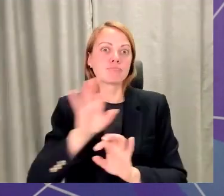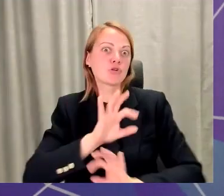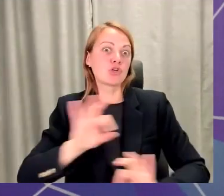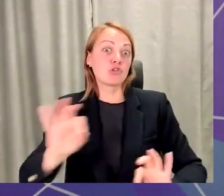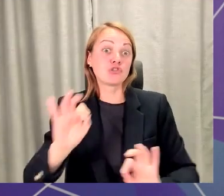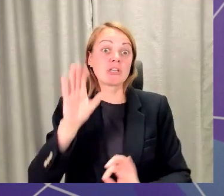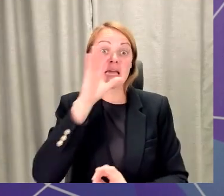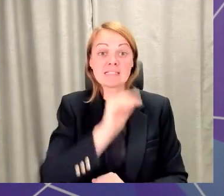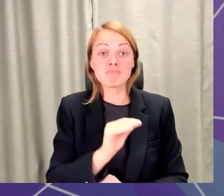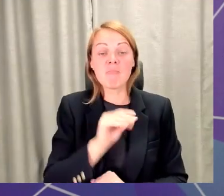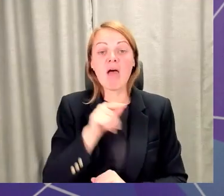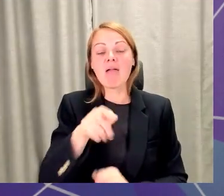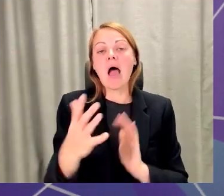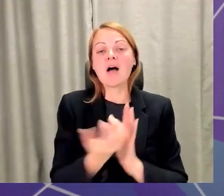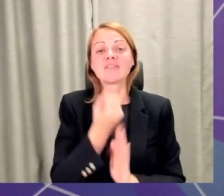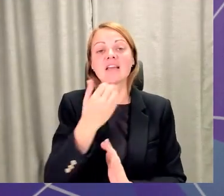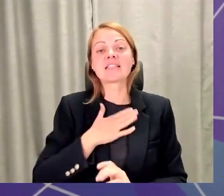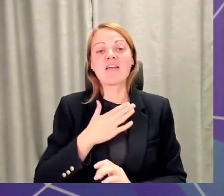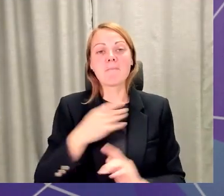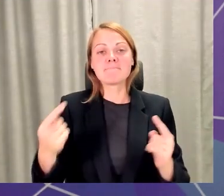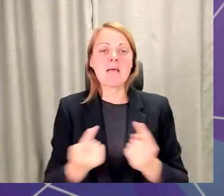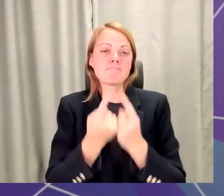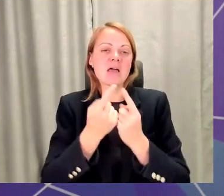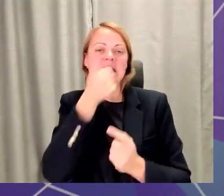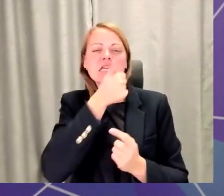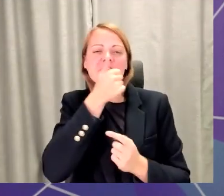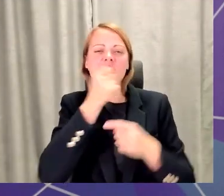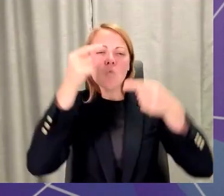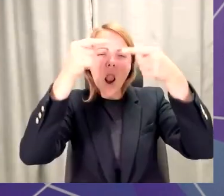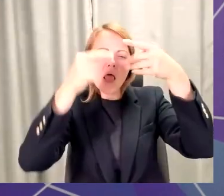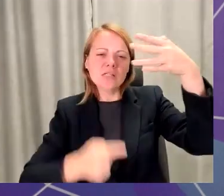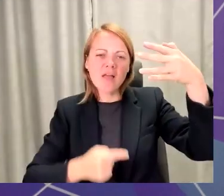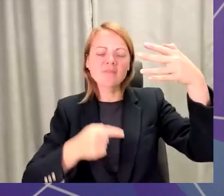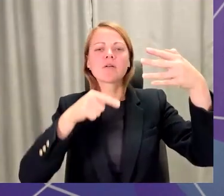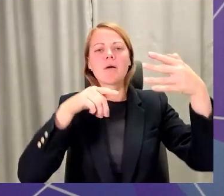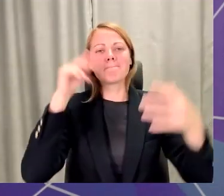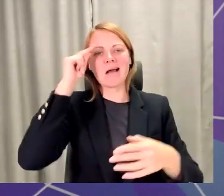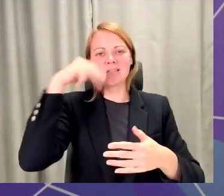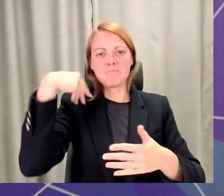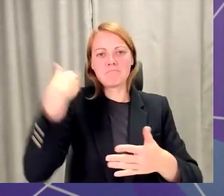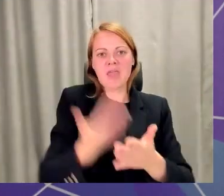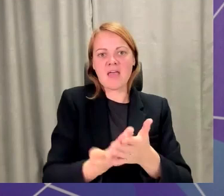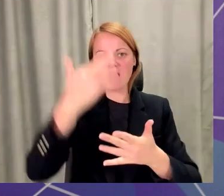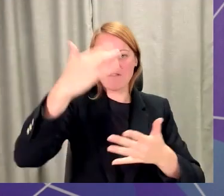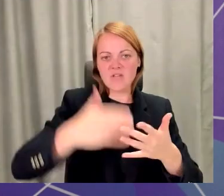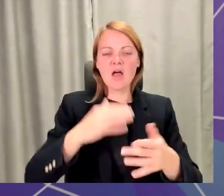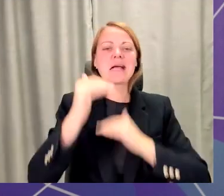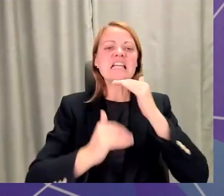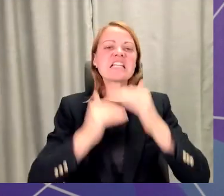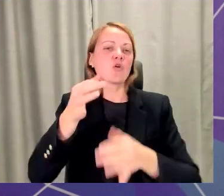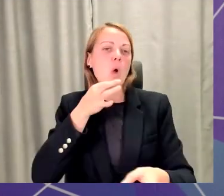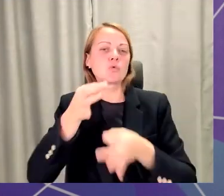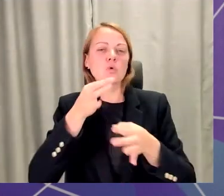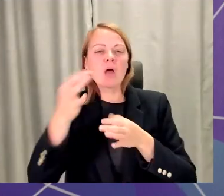atrast sev piemērotāko individualizētāko mācību piedāvājumu, atrast karjeras konsultantu, meklēt